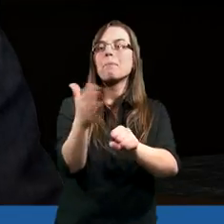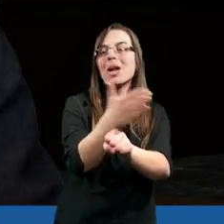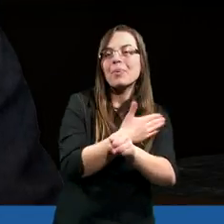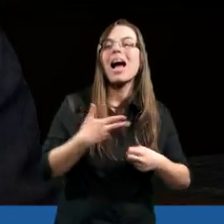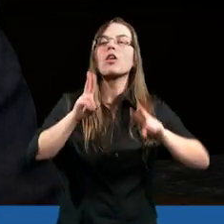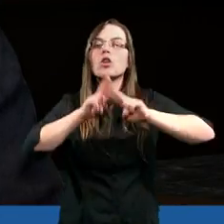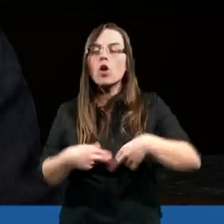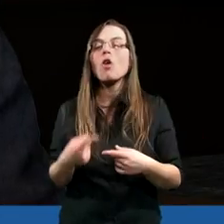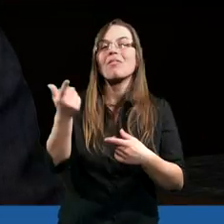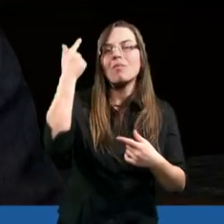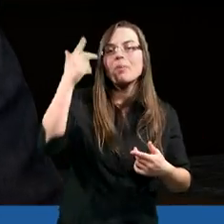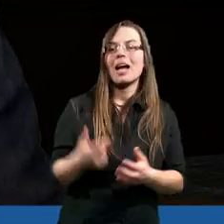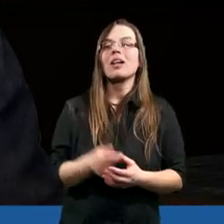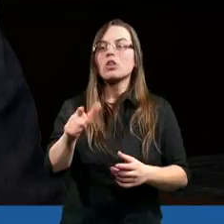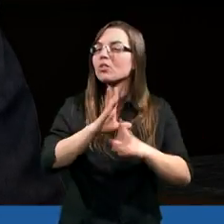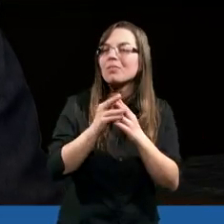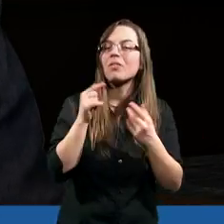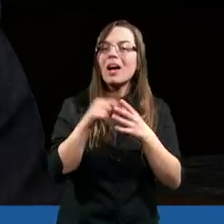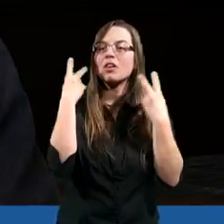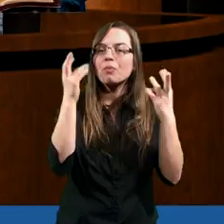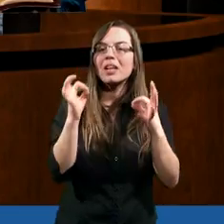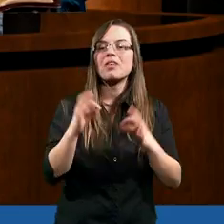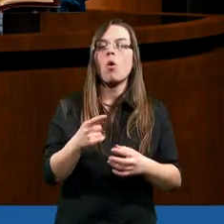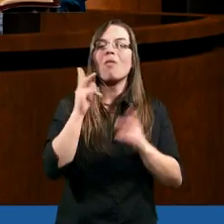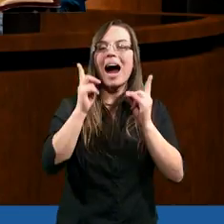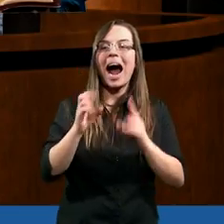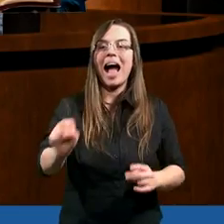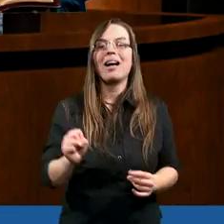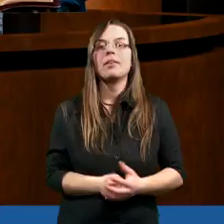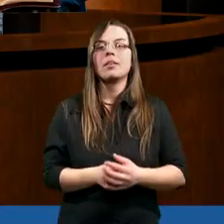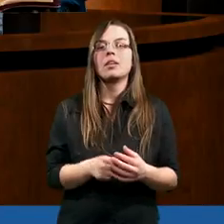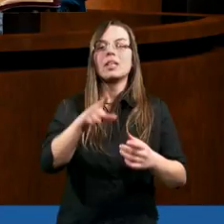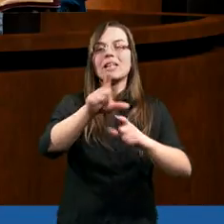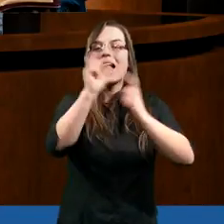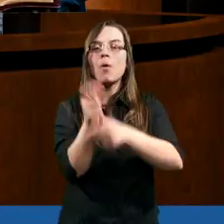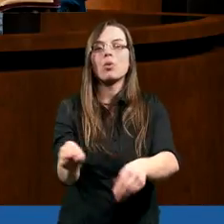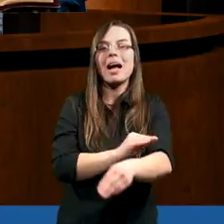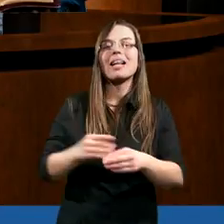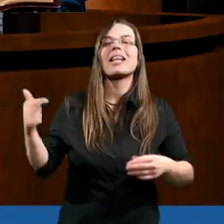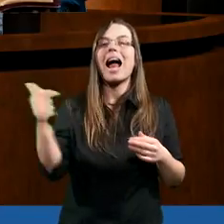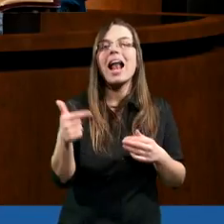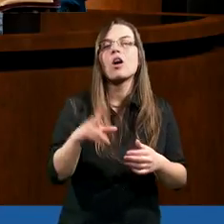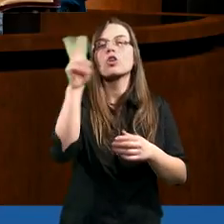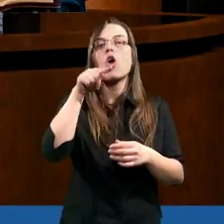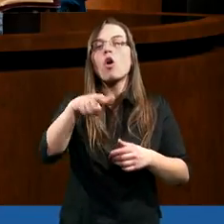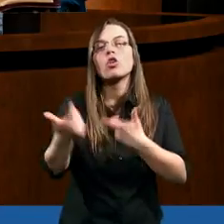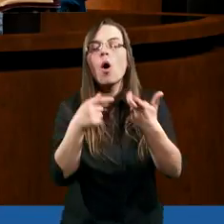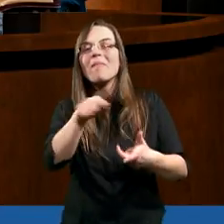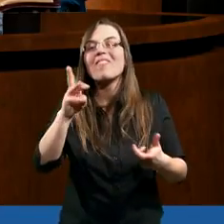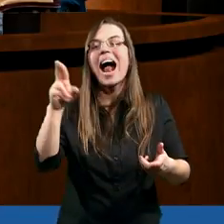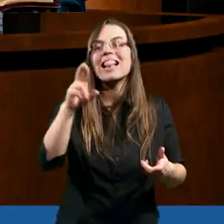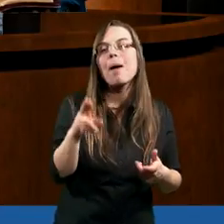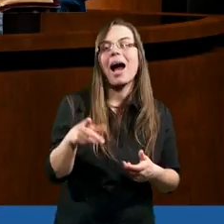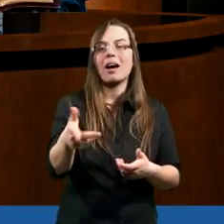przemijające zostaną strawione. Ciekawa uwaga, tylko od razu mi się nasuwa pytanie, czy od samych materiałów zależy trwałość budowli.